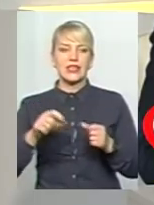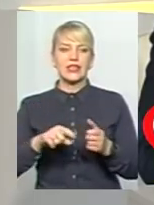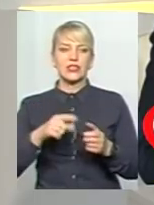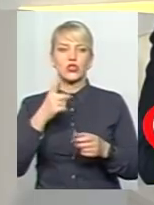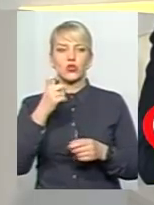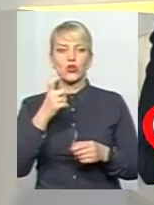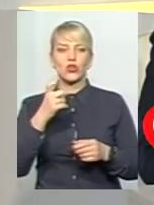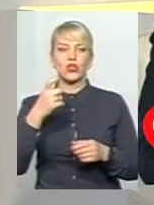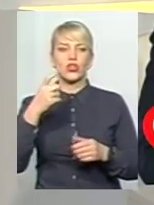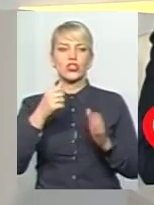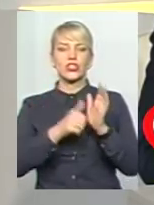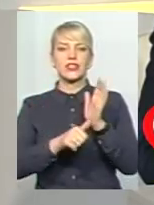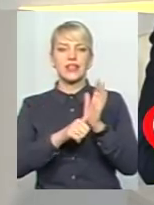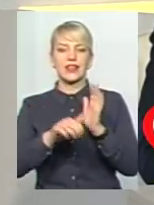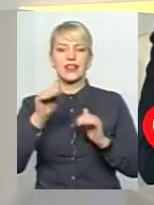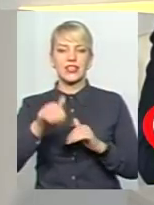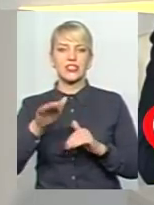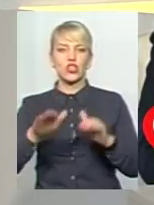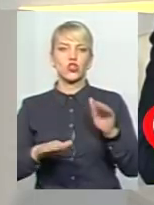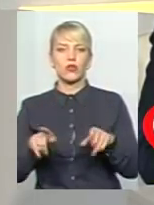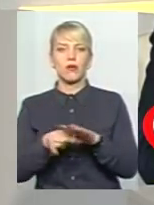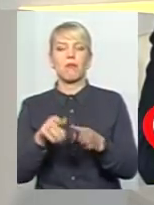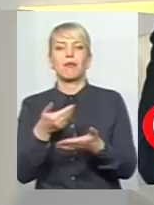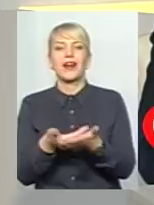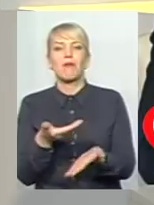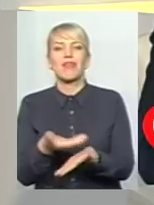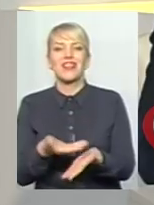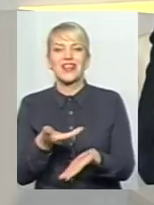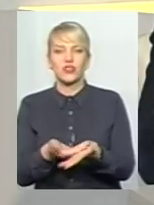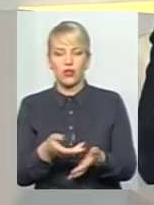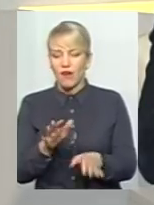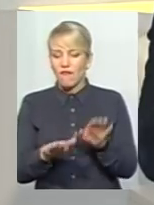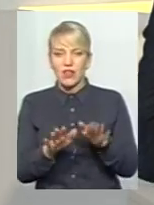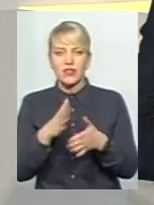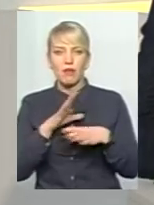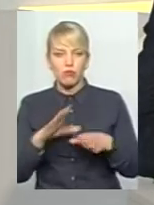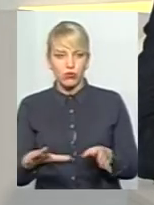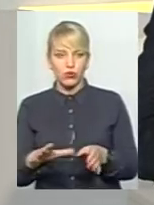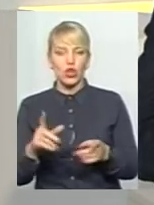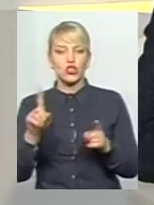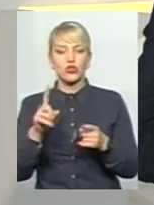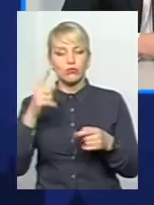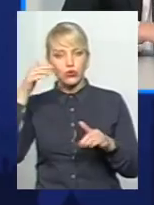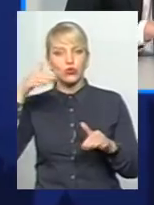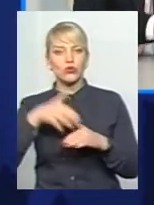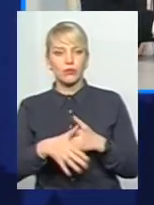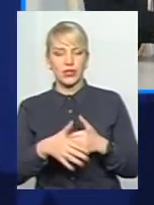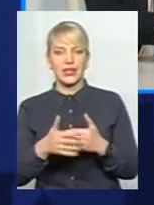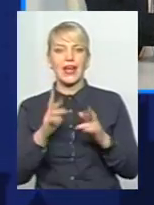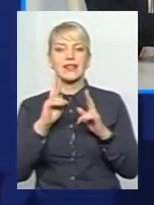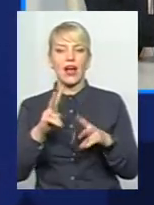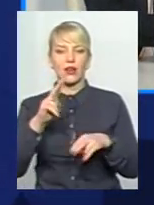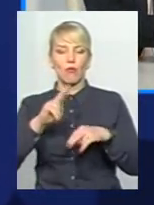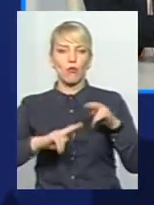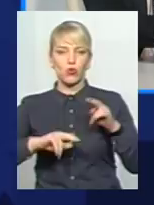-170 тисяч тонн ваги на сміттєзвалищі не було, в морфології сміття не було. Для того, щоб зрозуміти, як будувати